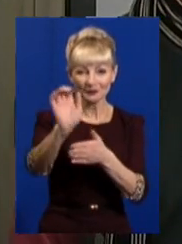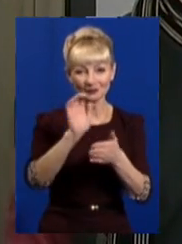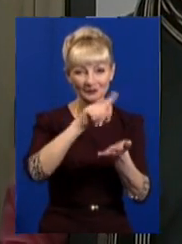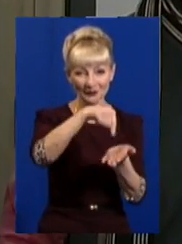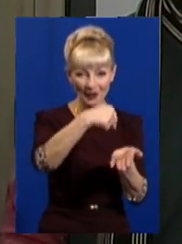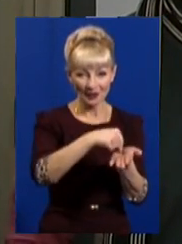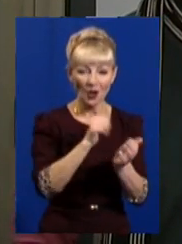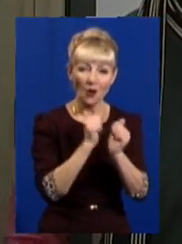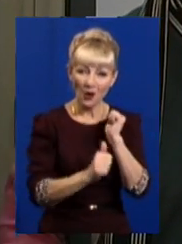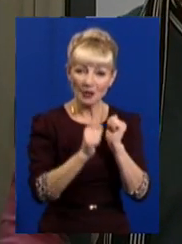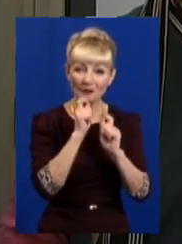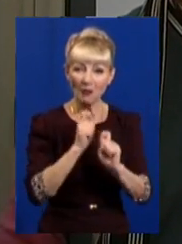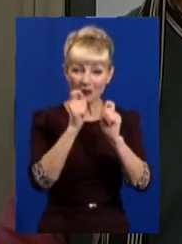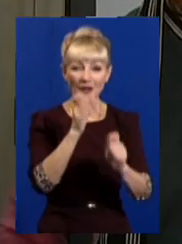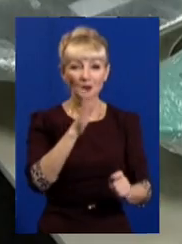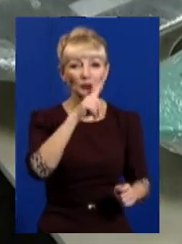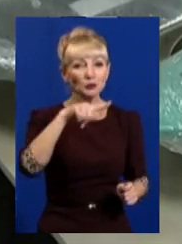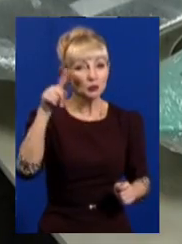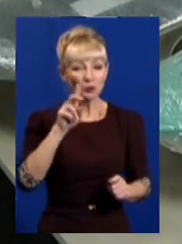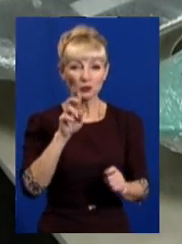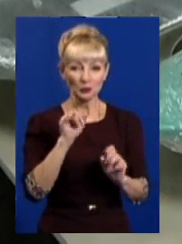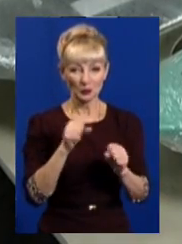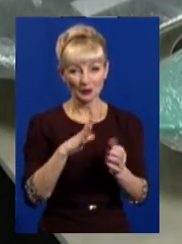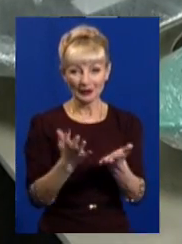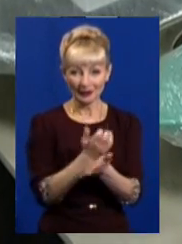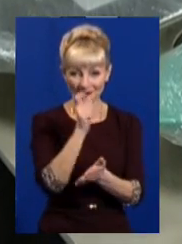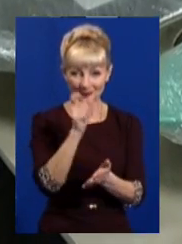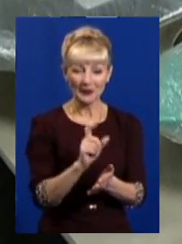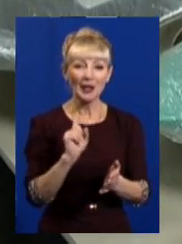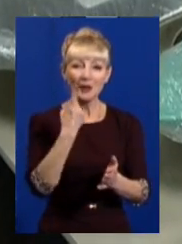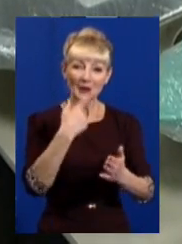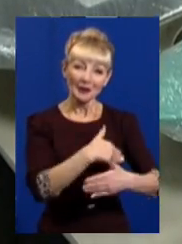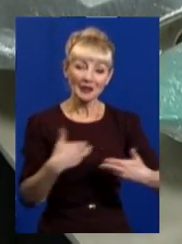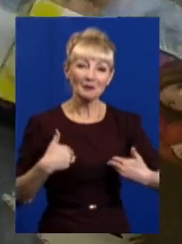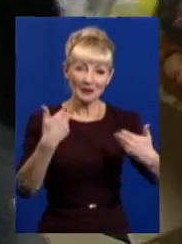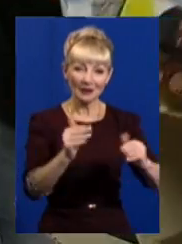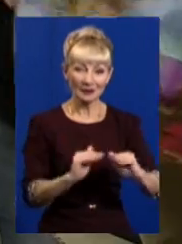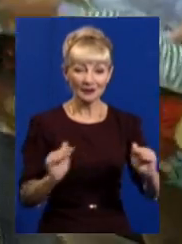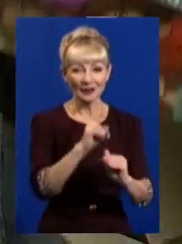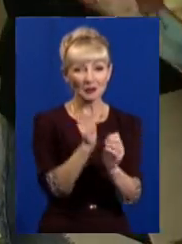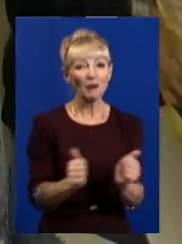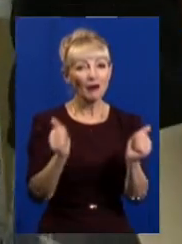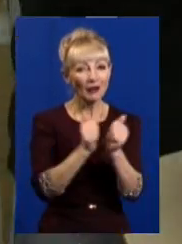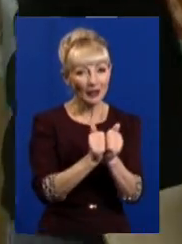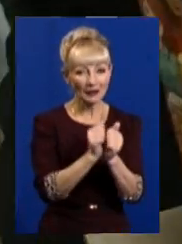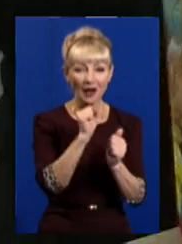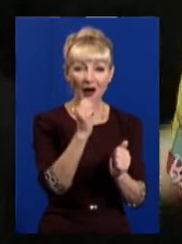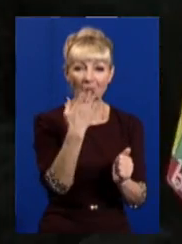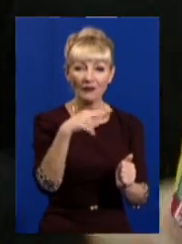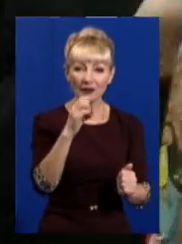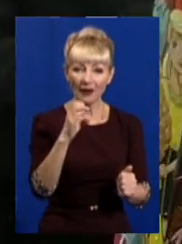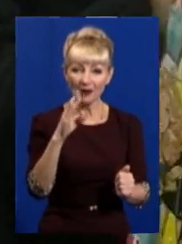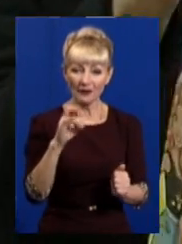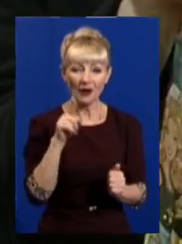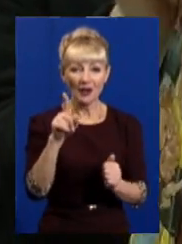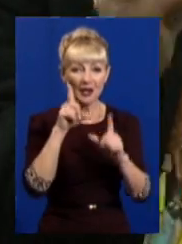подарунку номерочек, щоб можна було знайти. Першими Олені хочуть привітати дітей, які живуть поблизу Авдіївки. Туди вони поїдуть